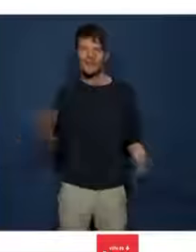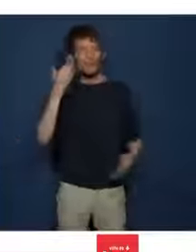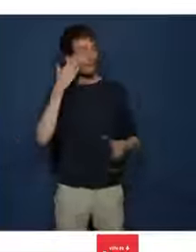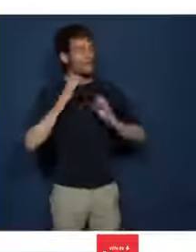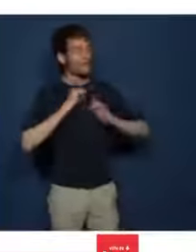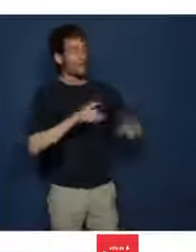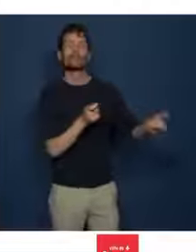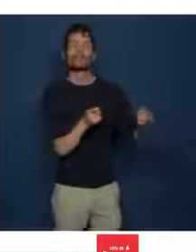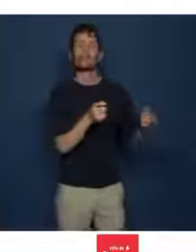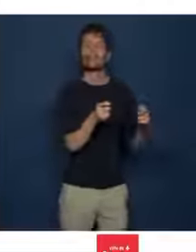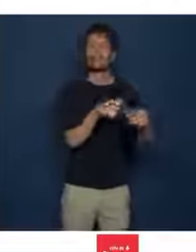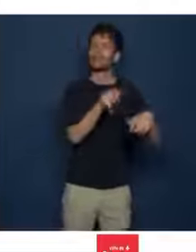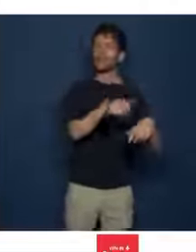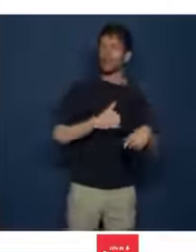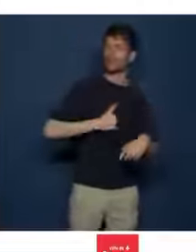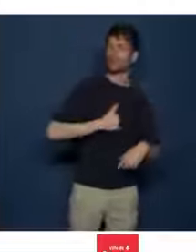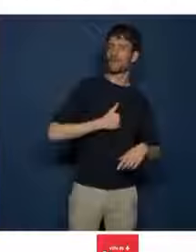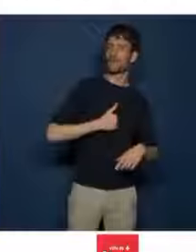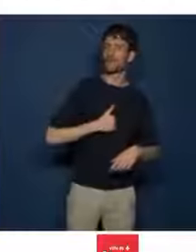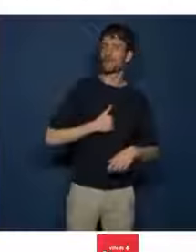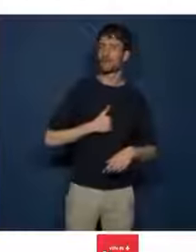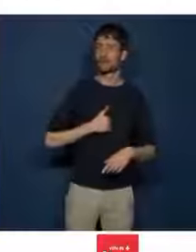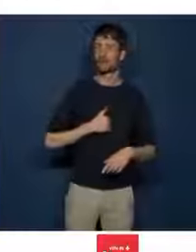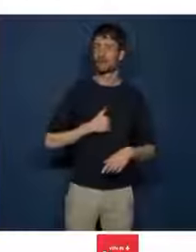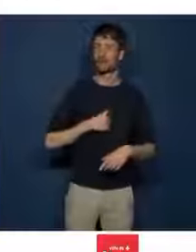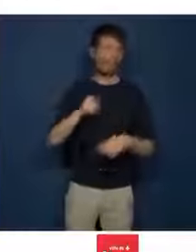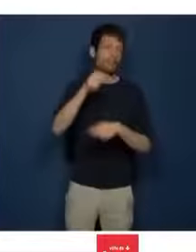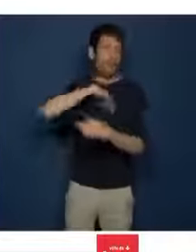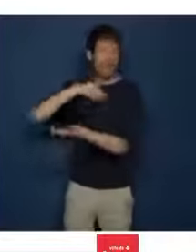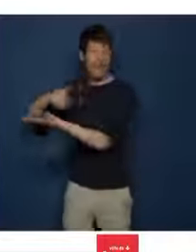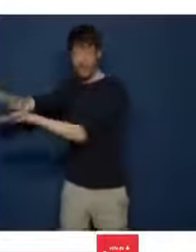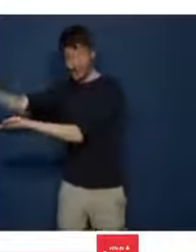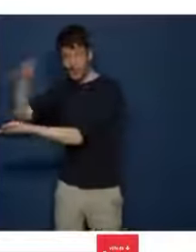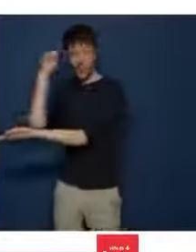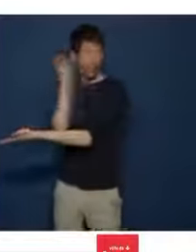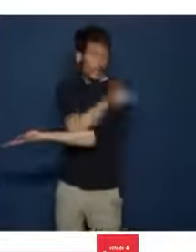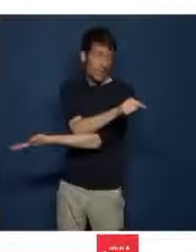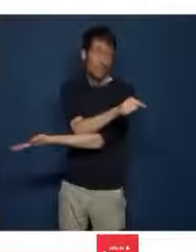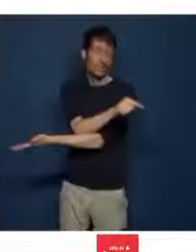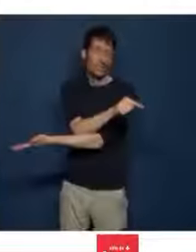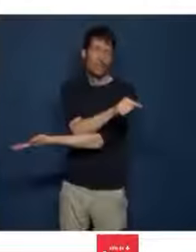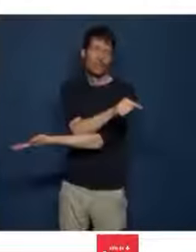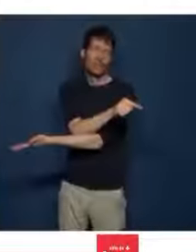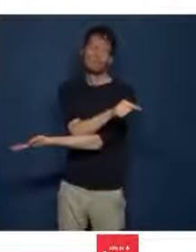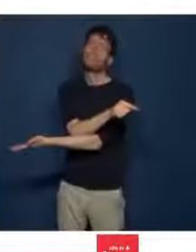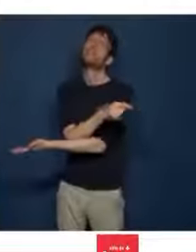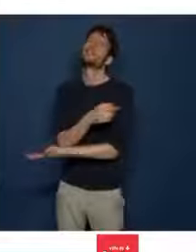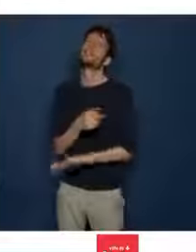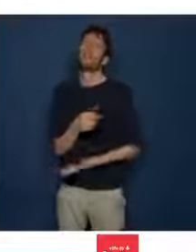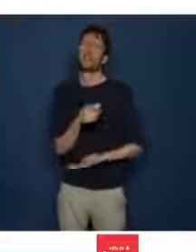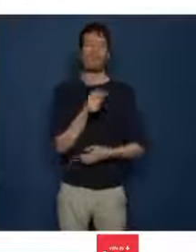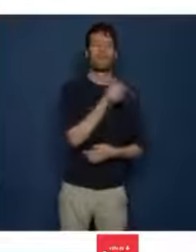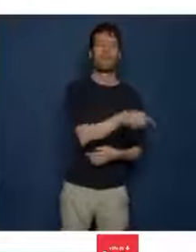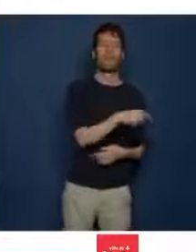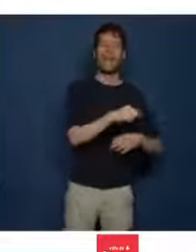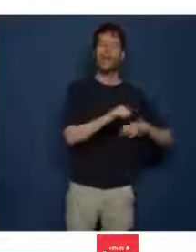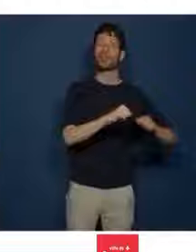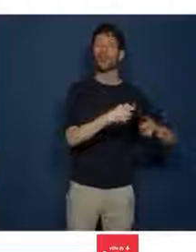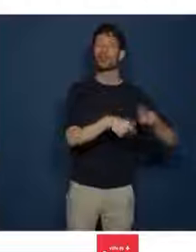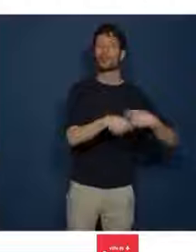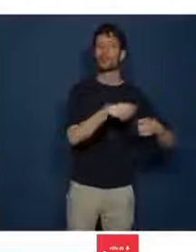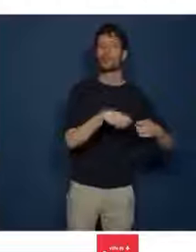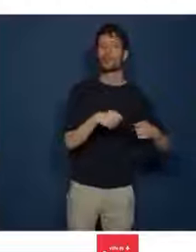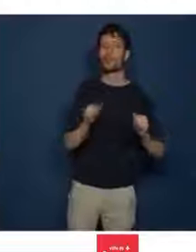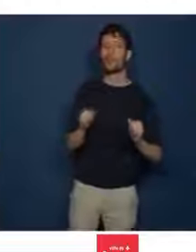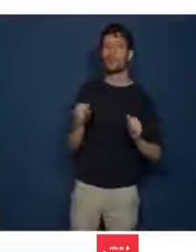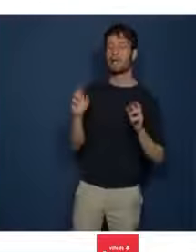bénéfice duquel vous l'avez fait expulser, la tentation serait grande pour cet acteur économique d'espérer la mort lente de